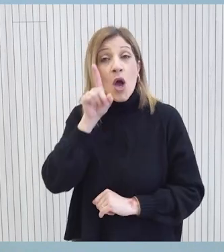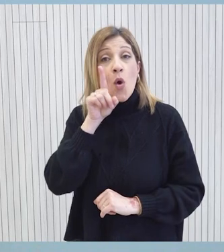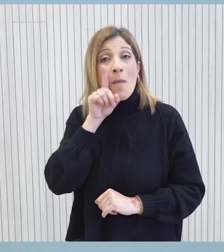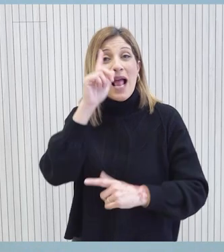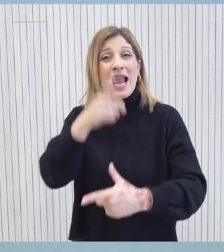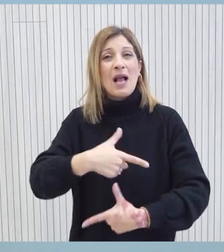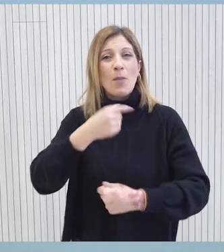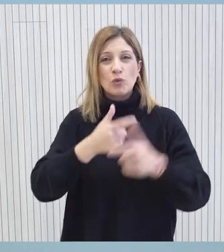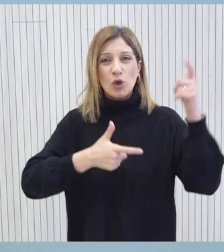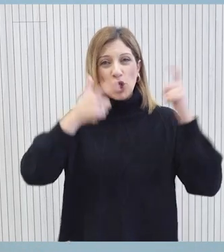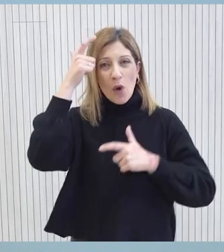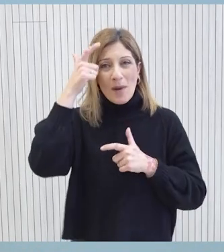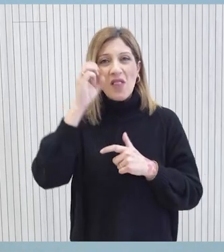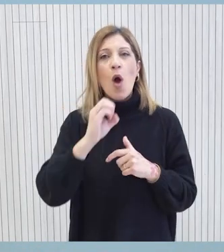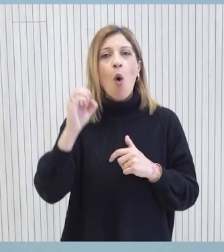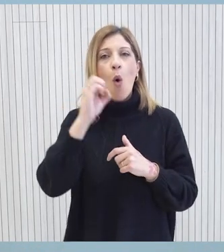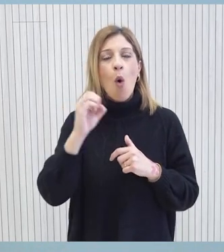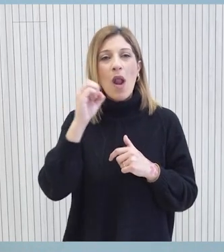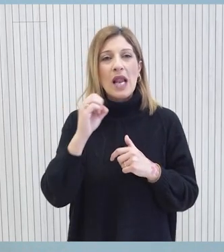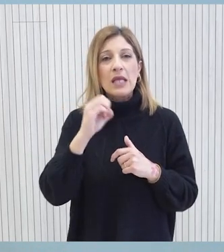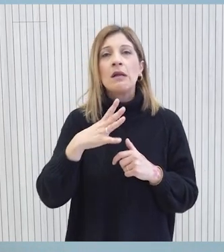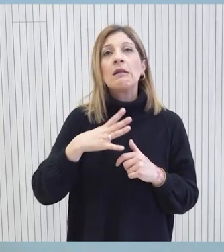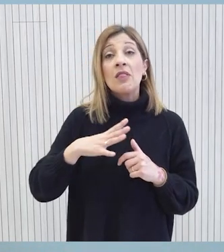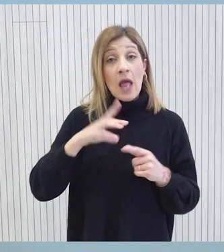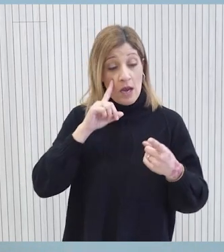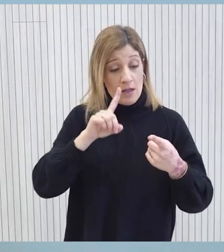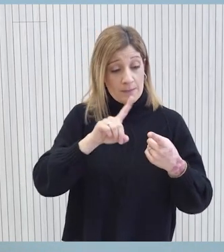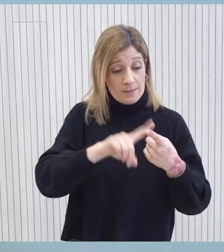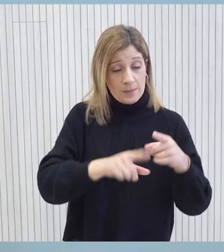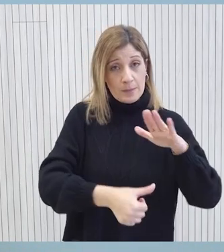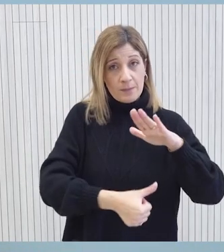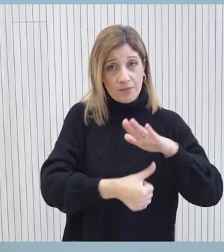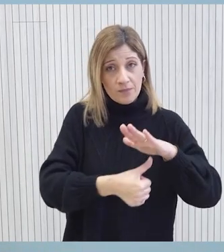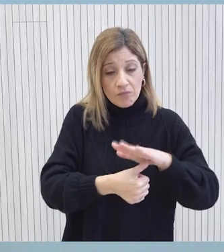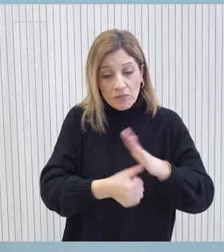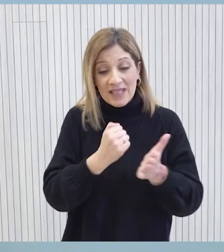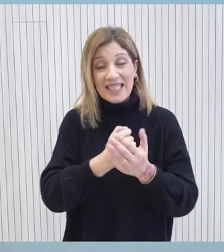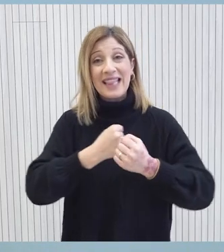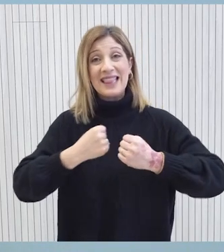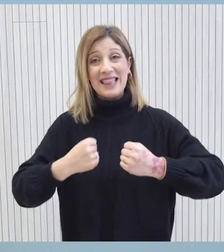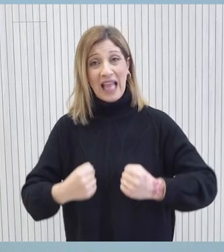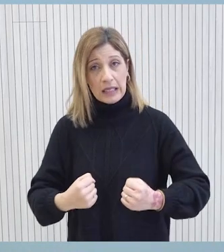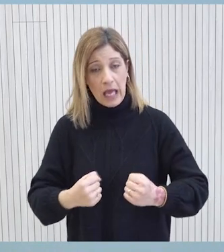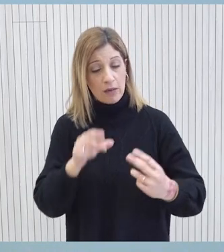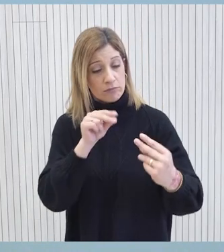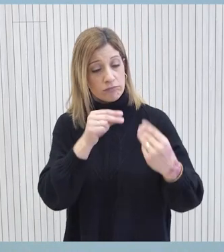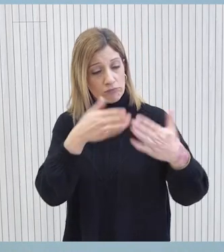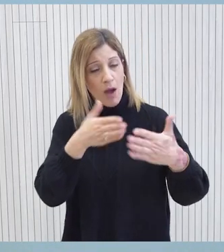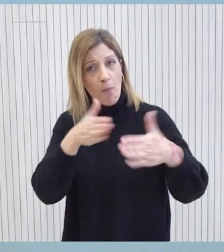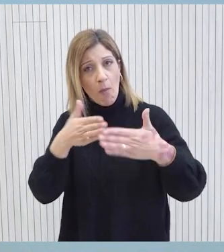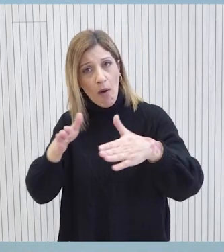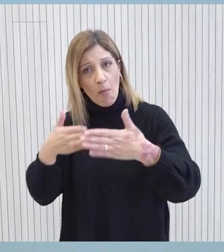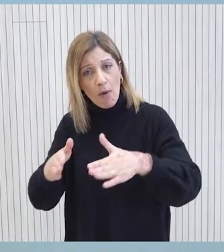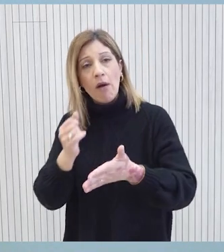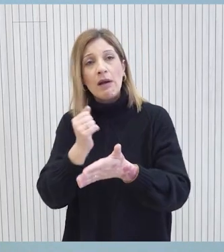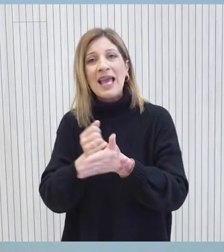όπως μας έχει μεταφερθεί, είναι ότι θέλει πέραν τον Πρόεδρο της Δημοκρατίας, αλλά και του κυρίου Τατάρ, πέραν της πολιτικής ηγεσίας του τόπου